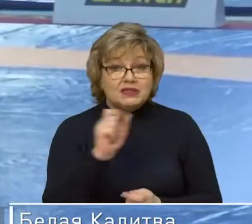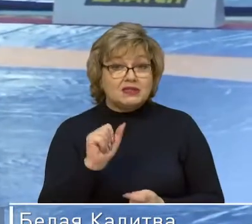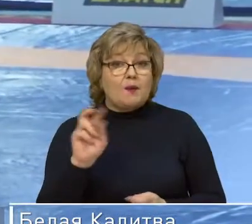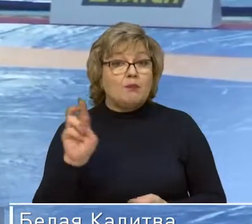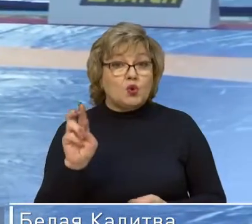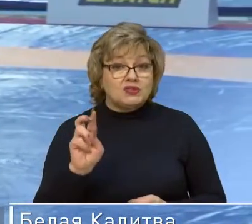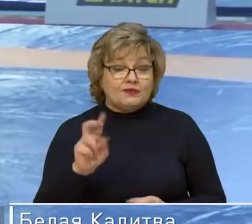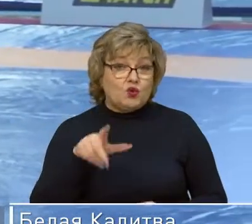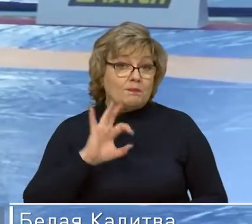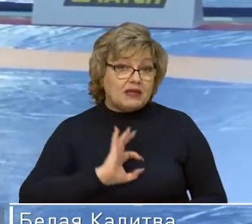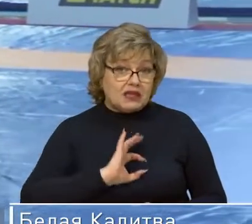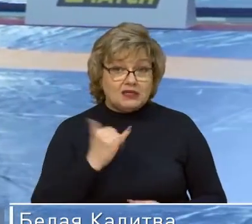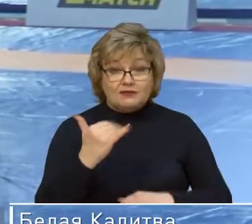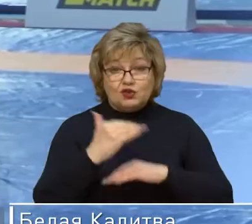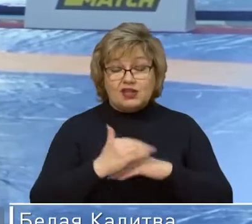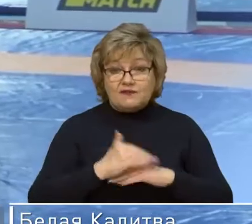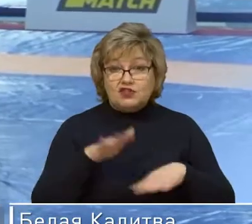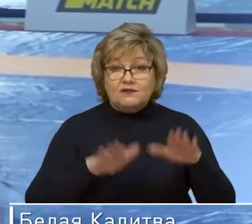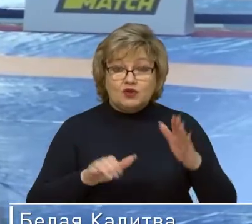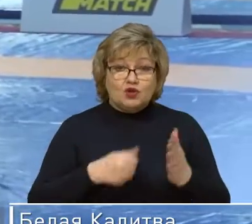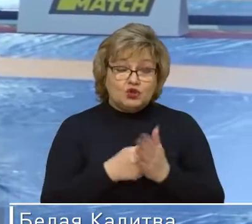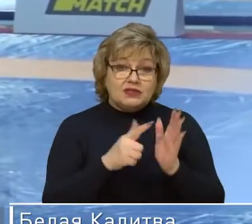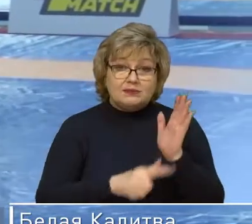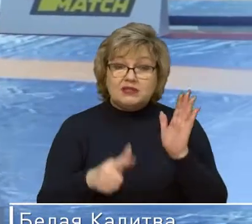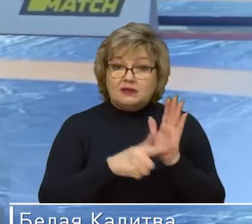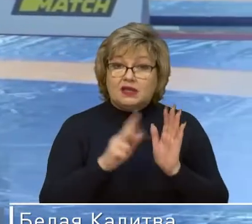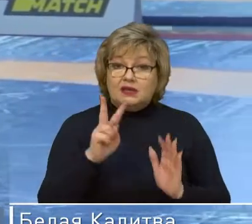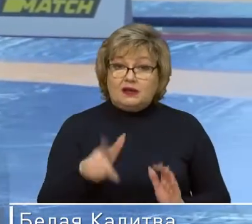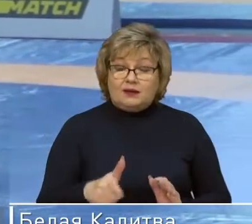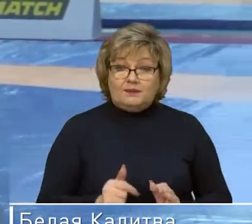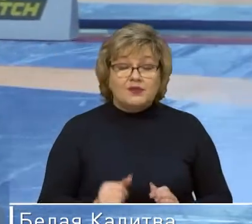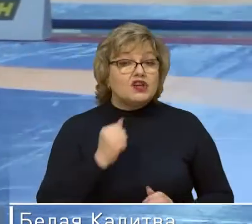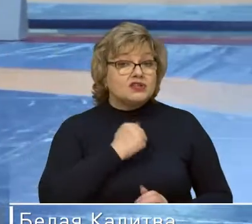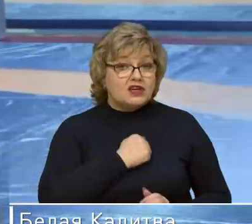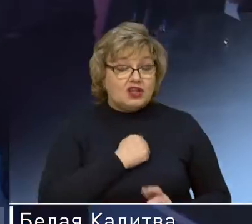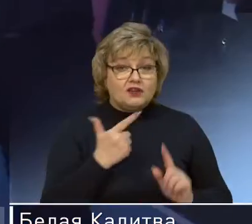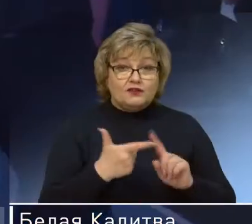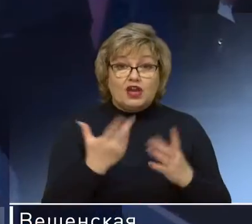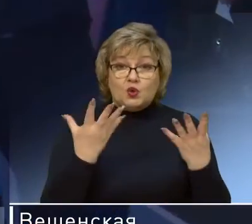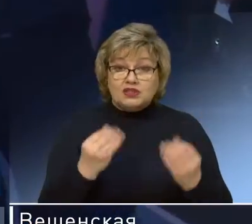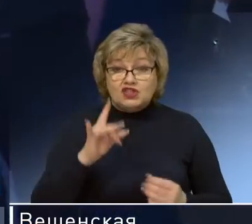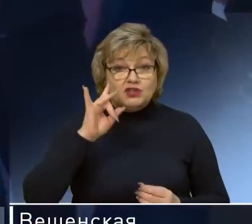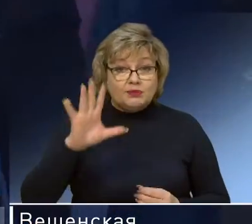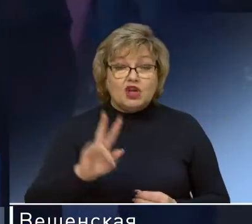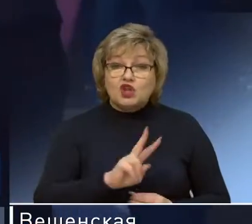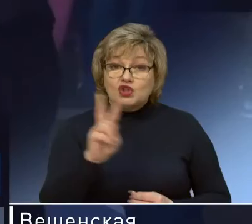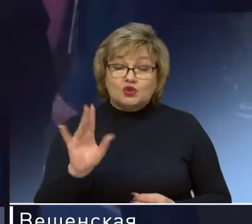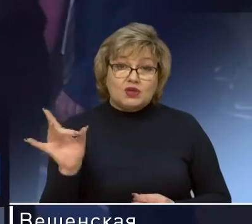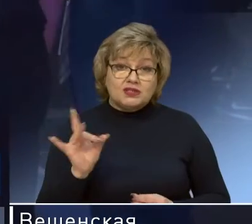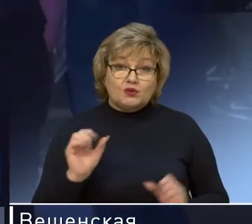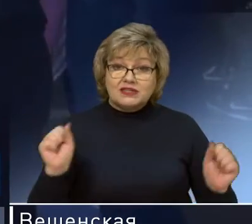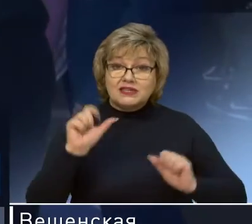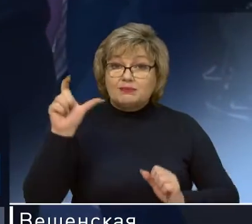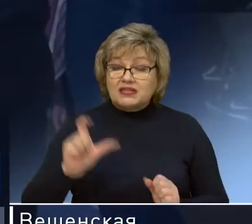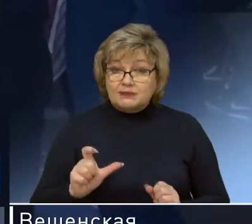бронзовые медали. Сегодня вечером весовой категории до 77 килограммов. К сожалению, во второй день чемпионата никто из ростовских